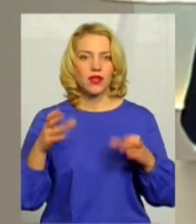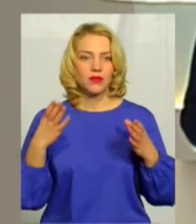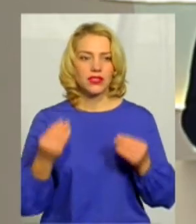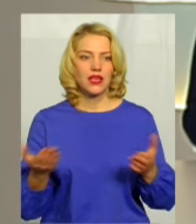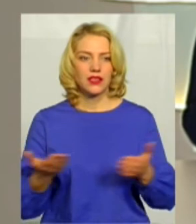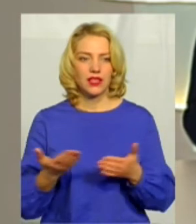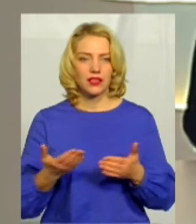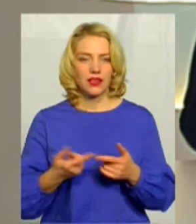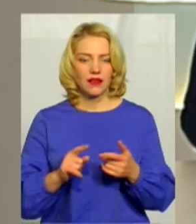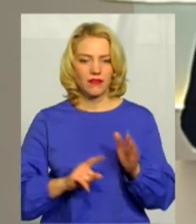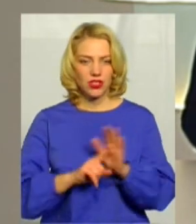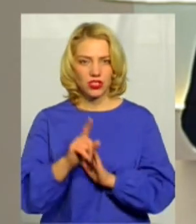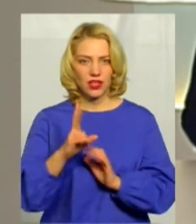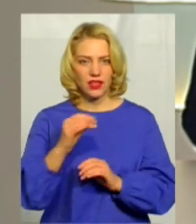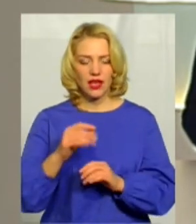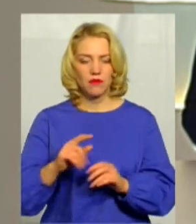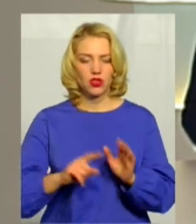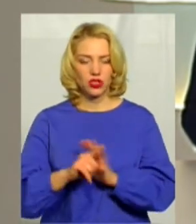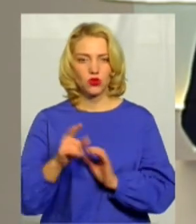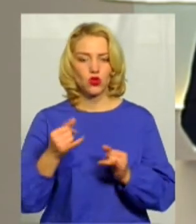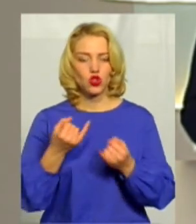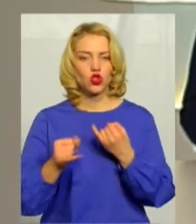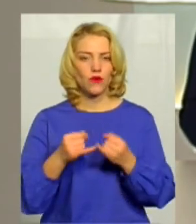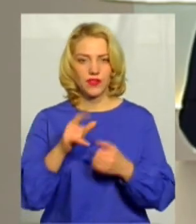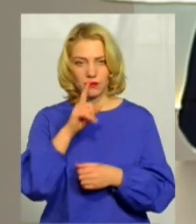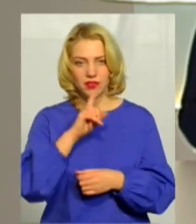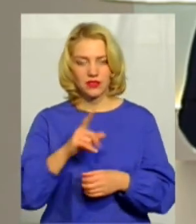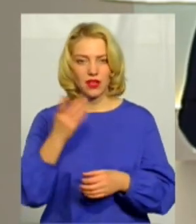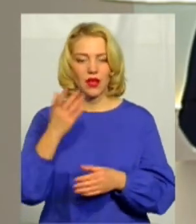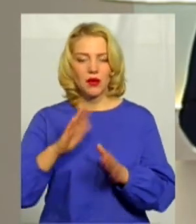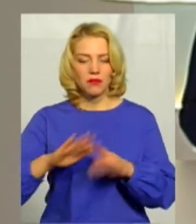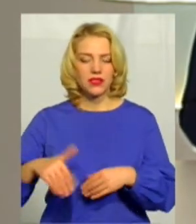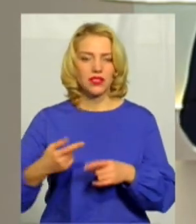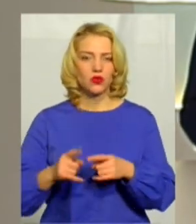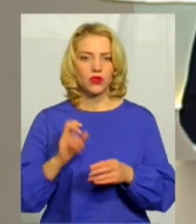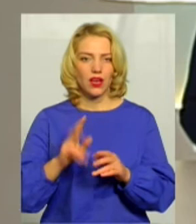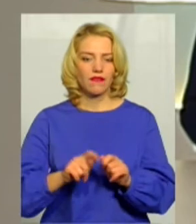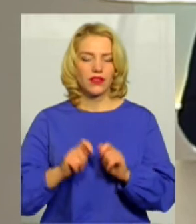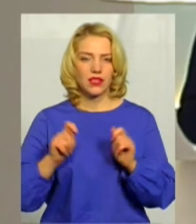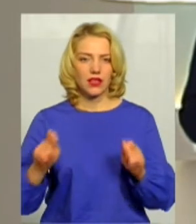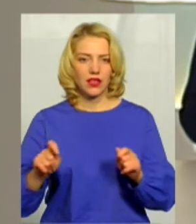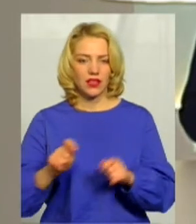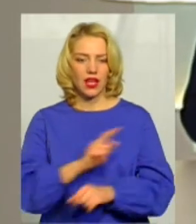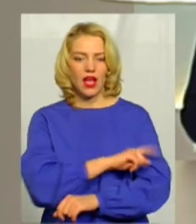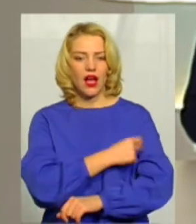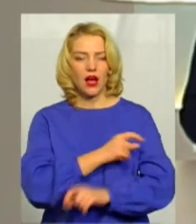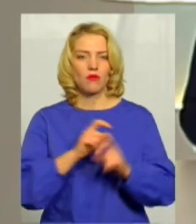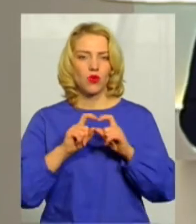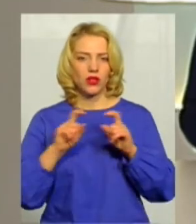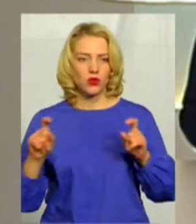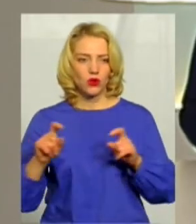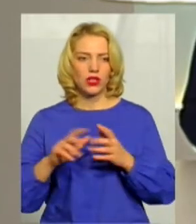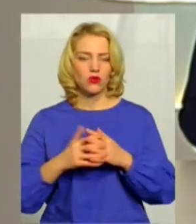яка вийшла на початку жовтня, відразу після того, як відкрили амбулаторію у селі Пільний